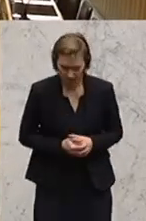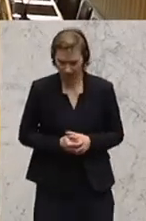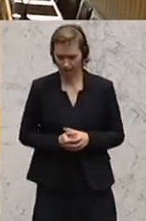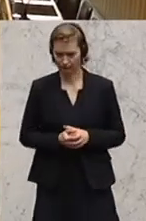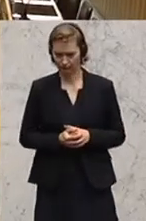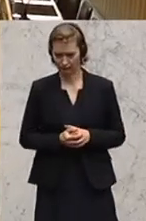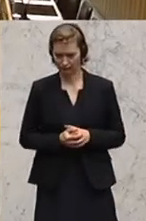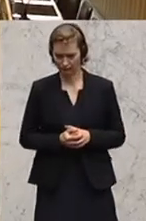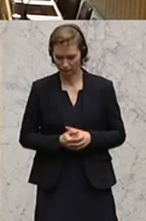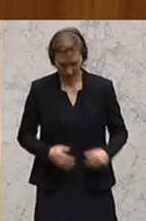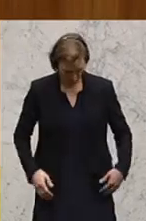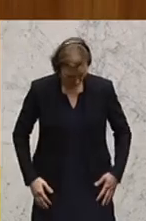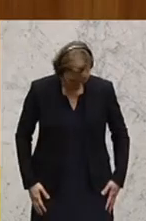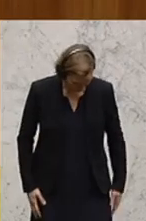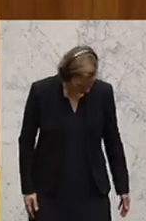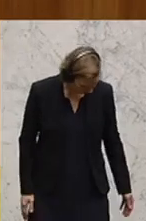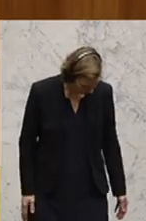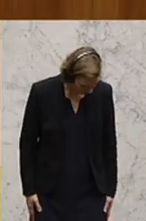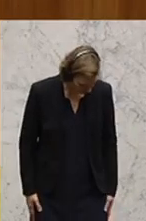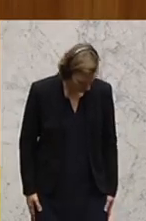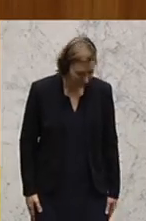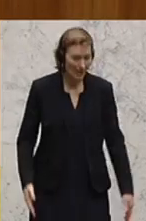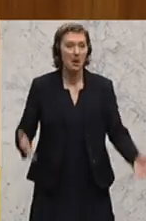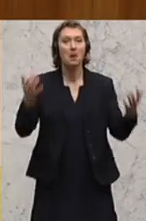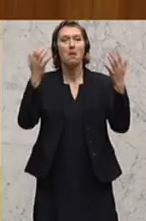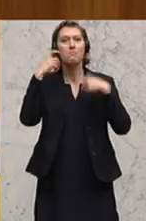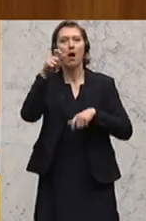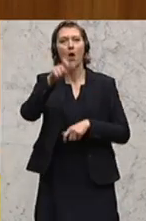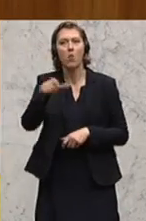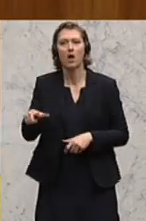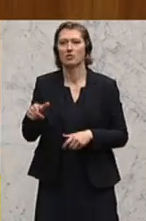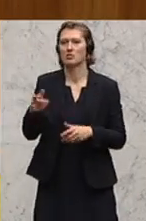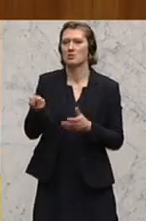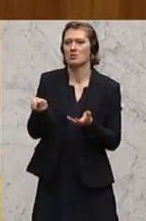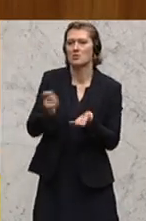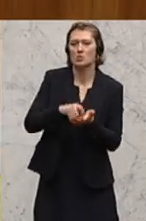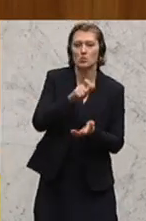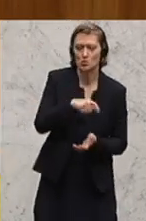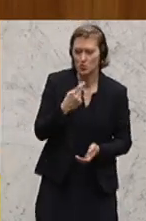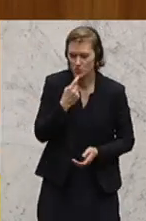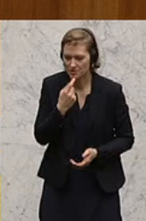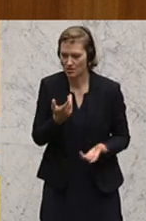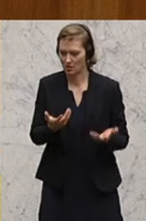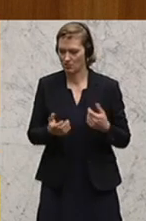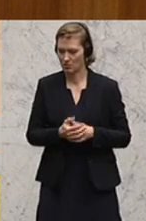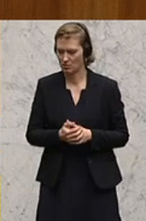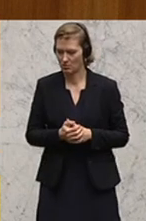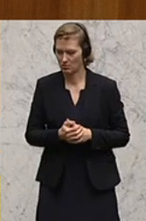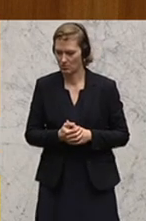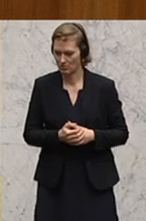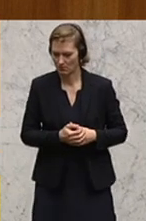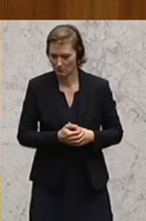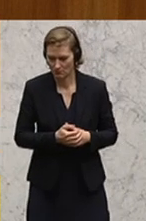geschätzte Bäuerinnen und Bauern, geschätzte Kunden, Verarbeiter, Menschen in diesem Land, die davon leben, dass unsere